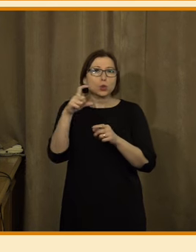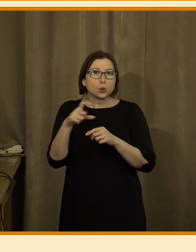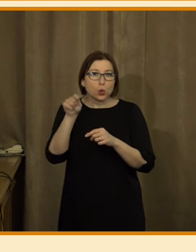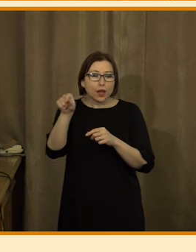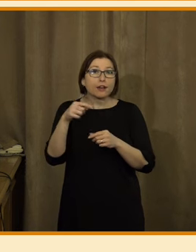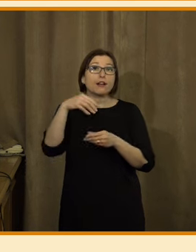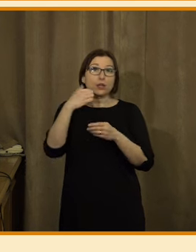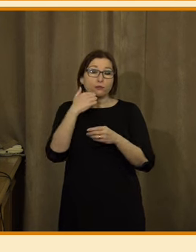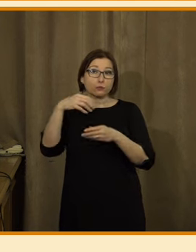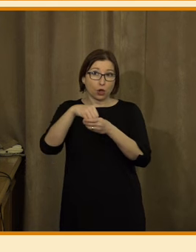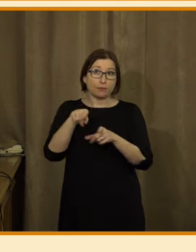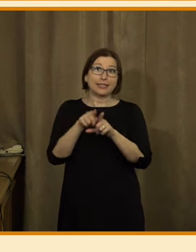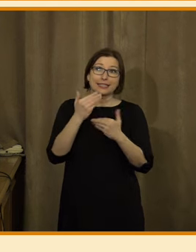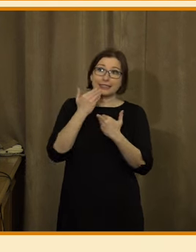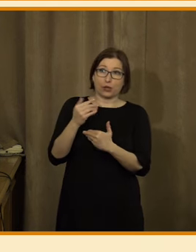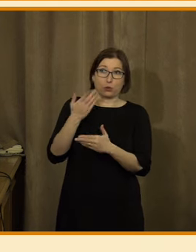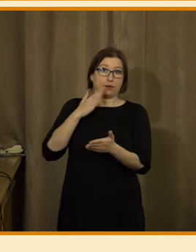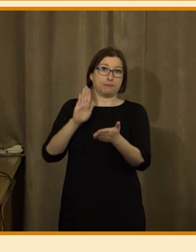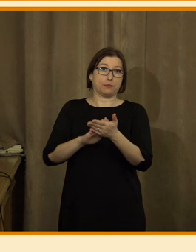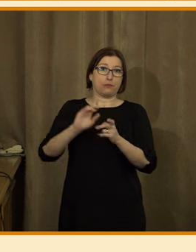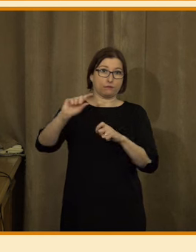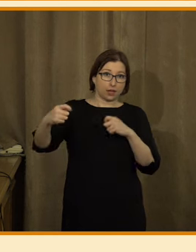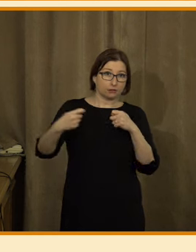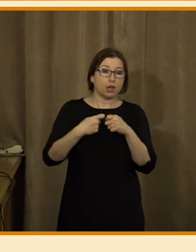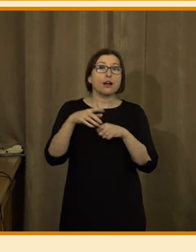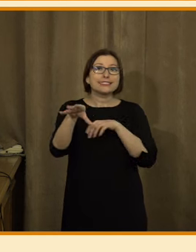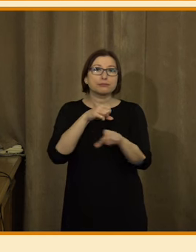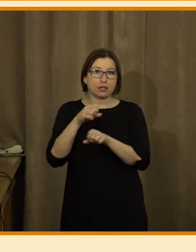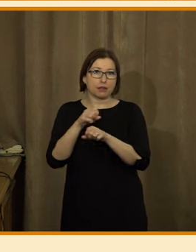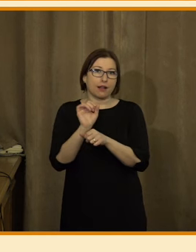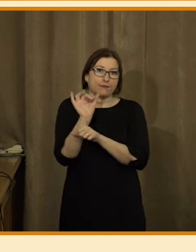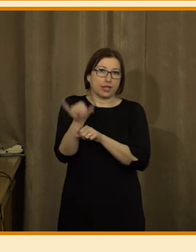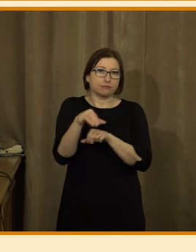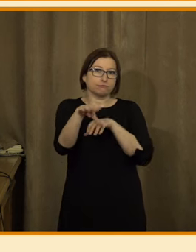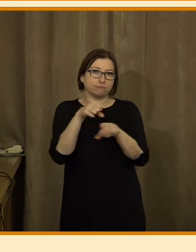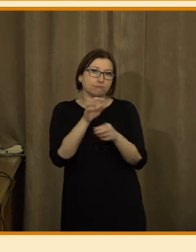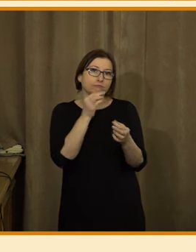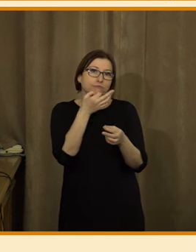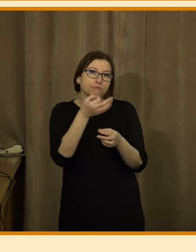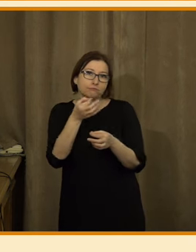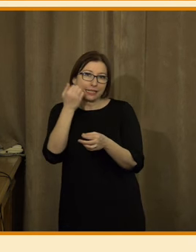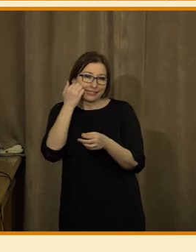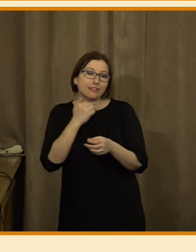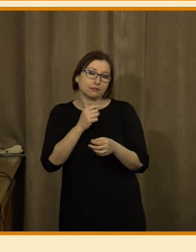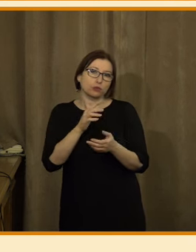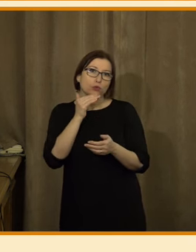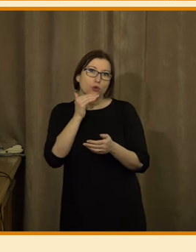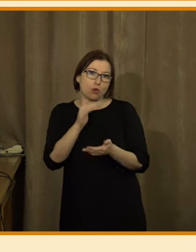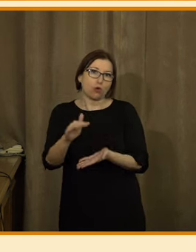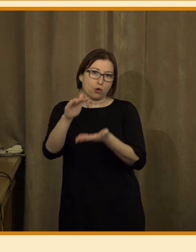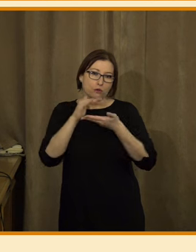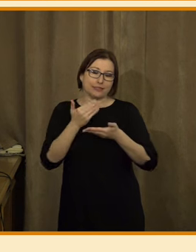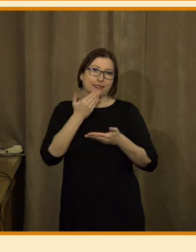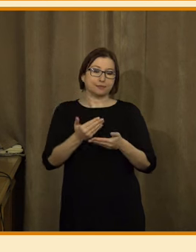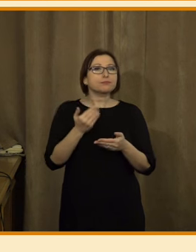z Medianu, že s námi na tom sběru dat spolupracovali. Berte to, co máte k